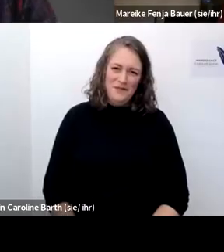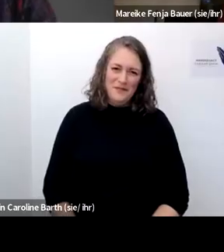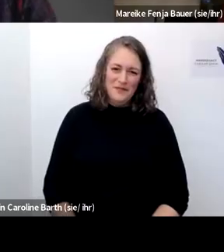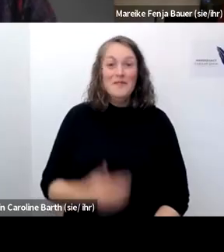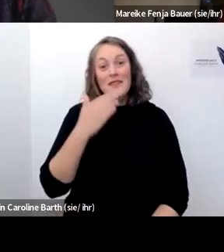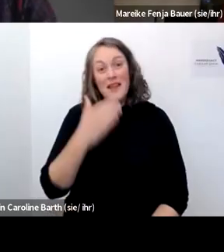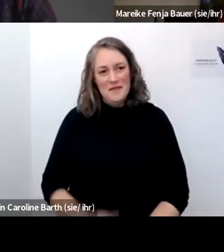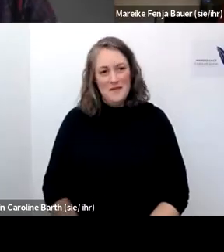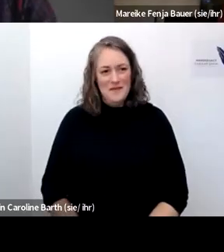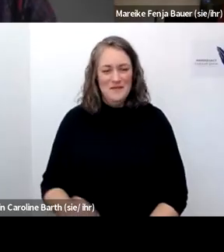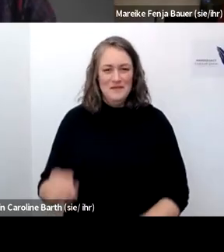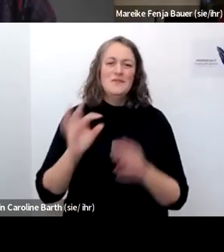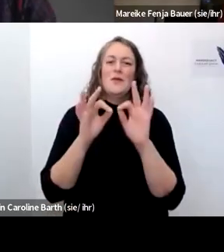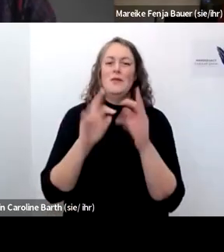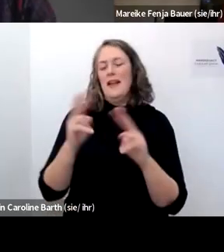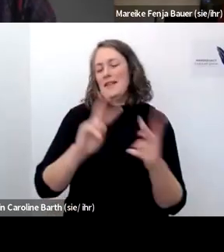danke